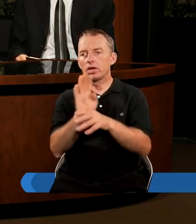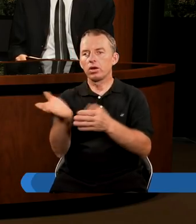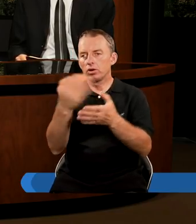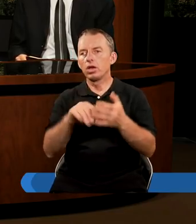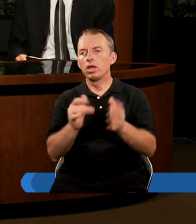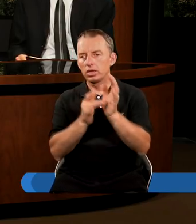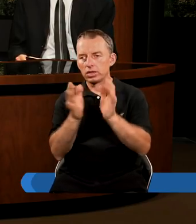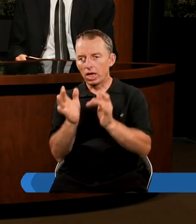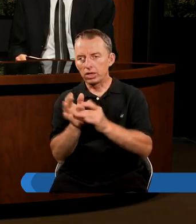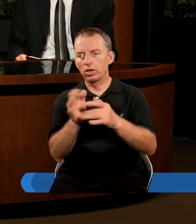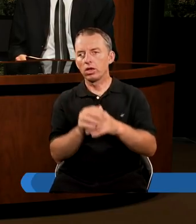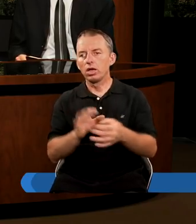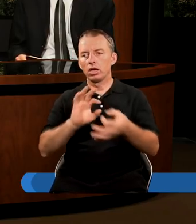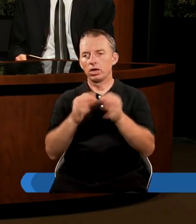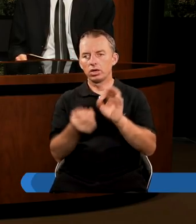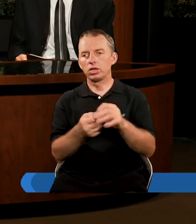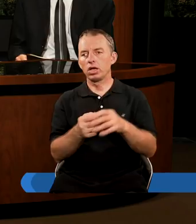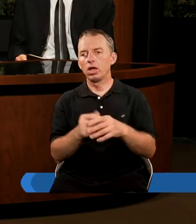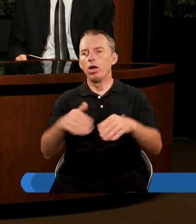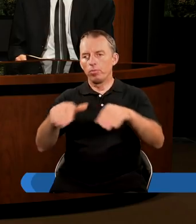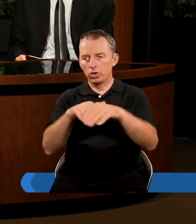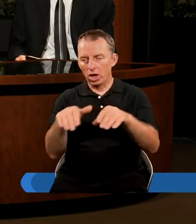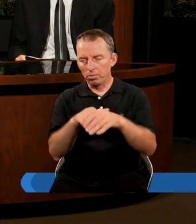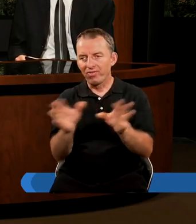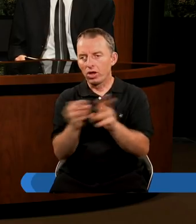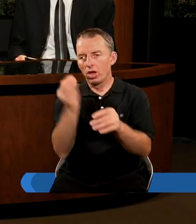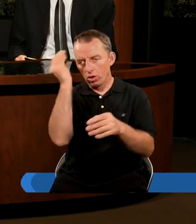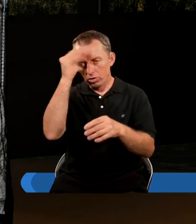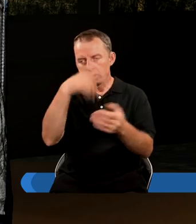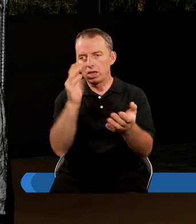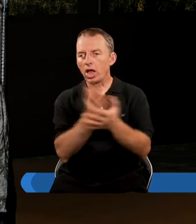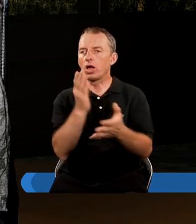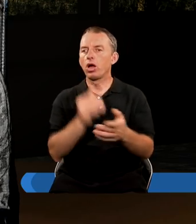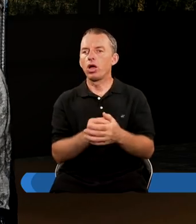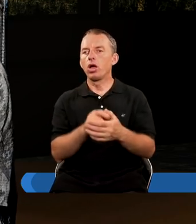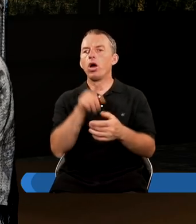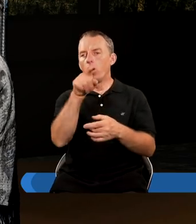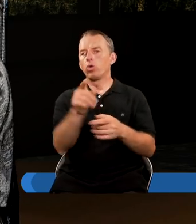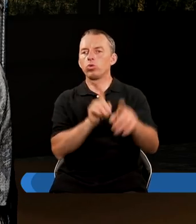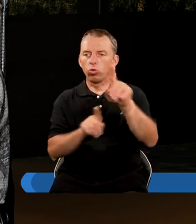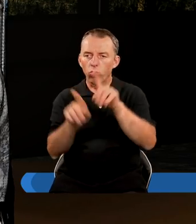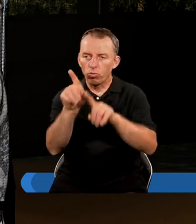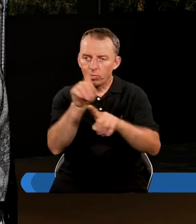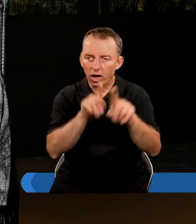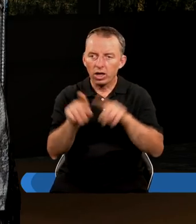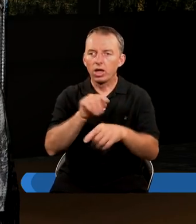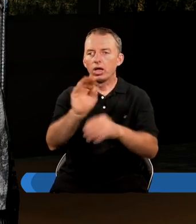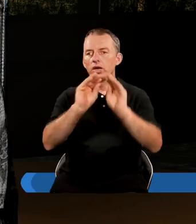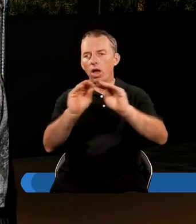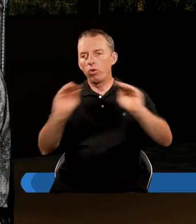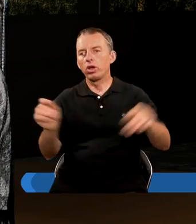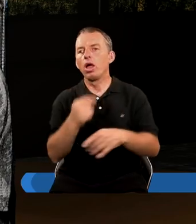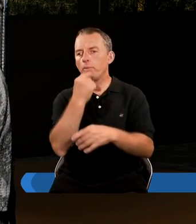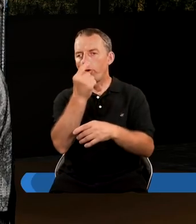rozdziale. Jezus, gdy przebywał z uczniami, nie tylko, On im tłumaczył, On ich